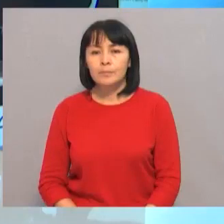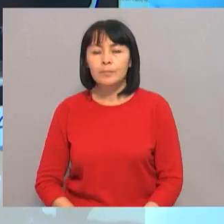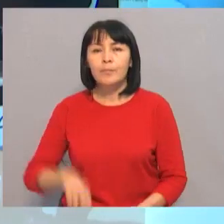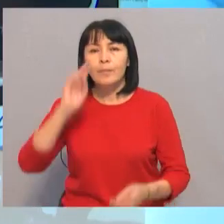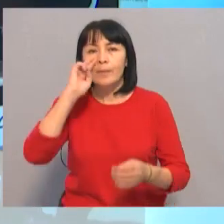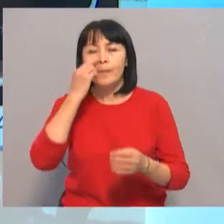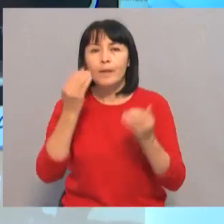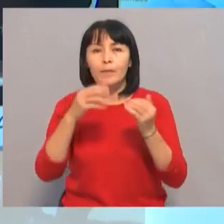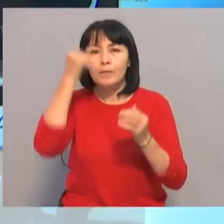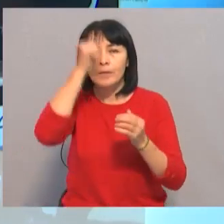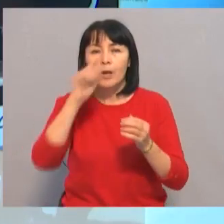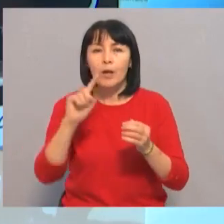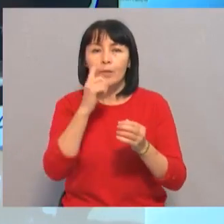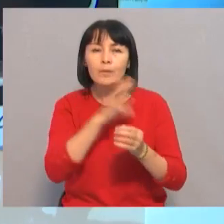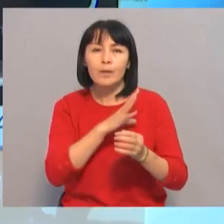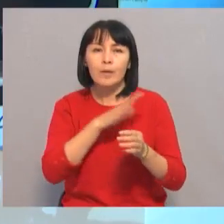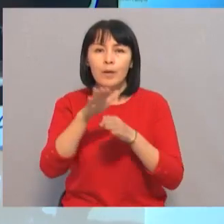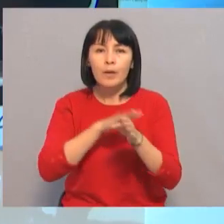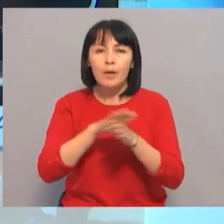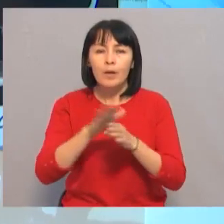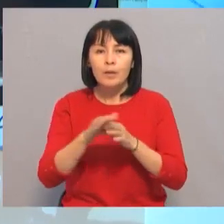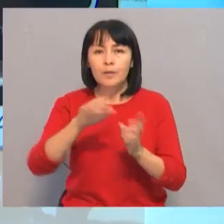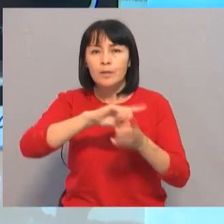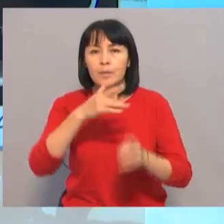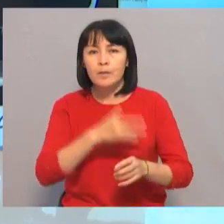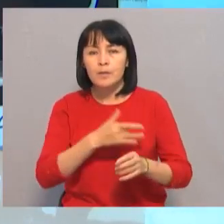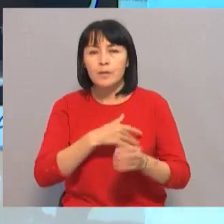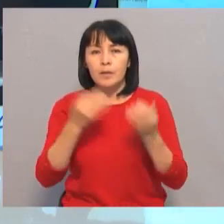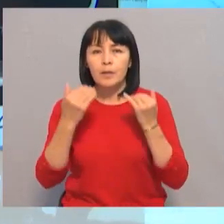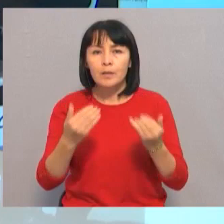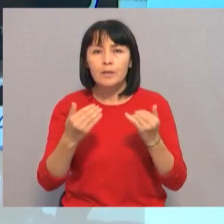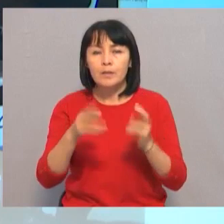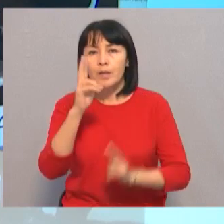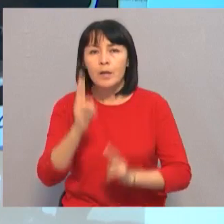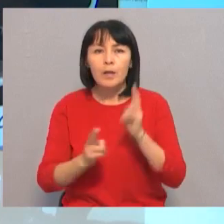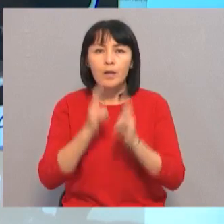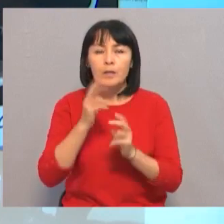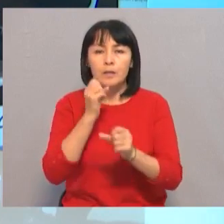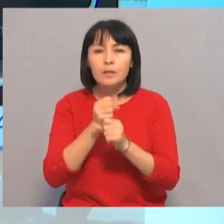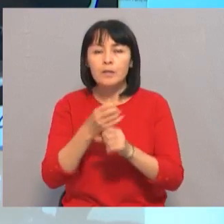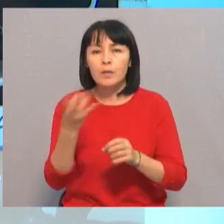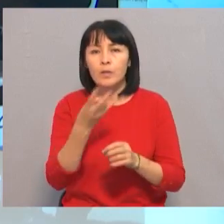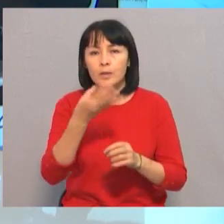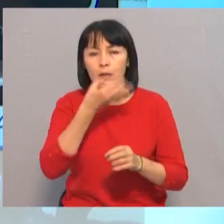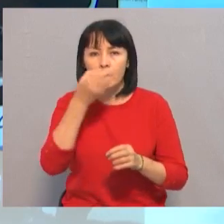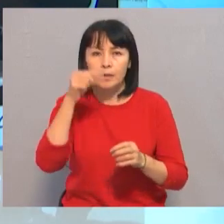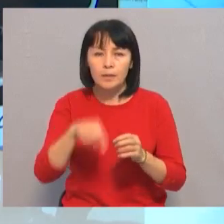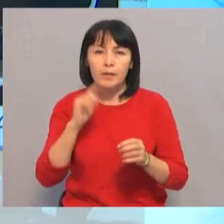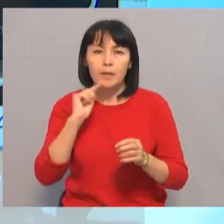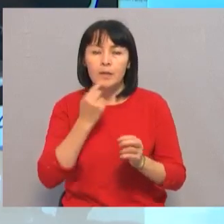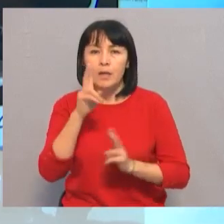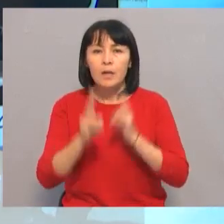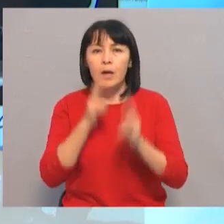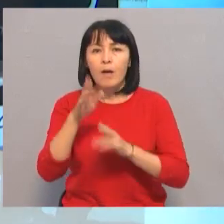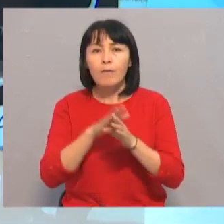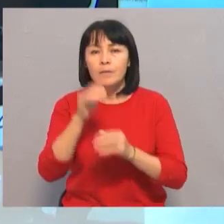В Шымкенте в этом году впервые была проведена пересадка сердца и 10 лват операции. Необходимо отметить, что данная сложная операция